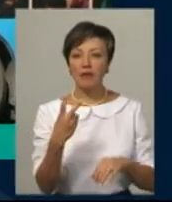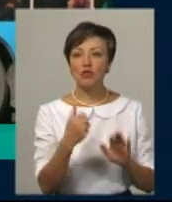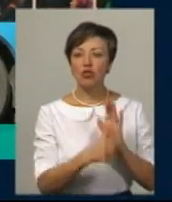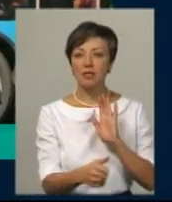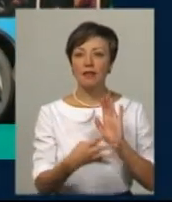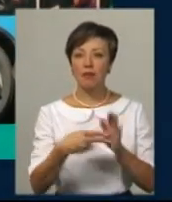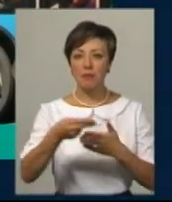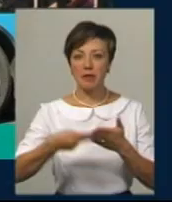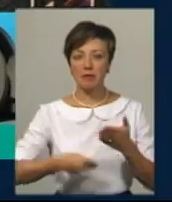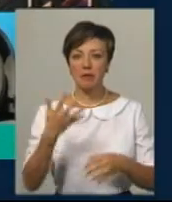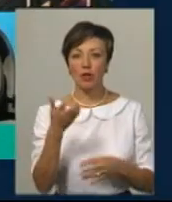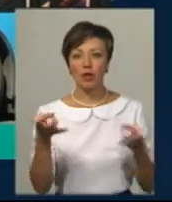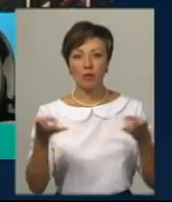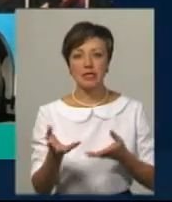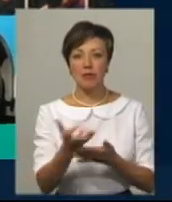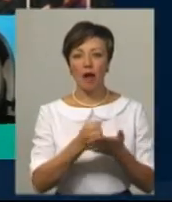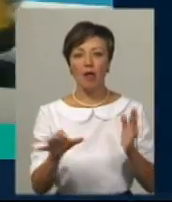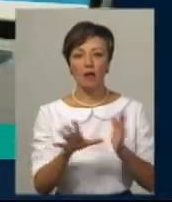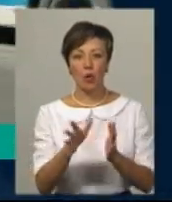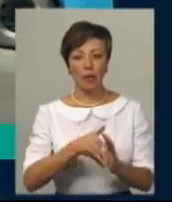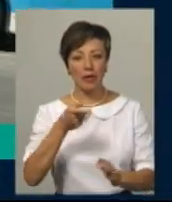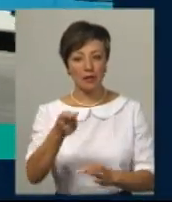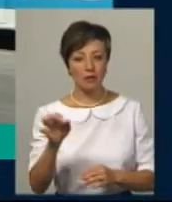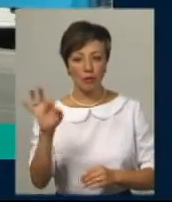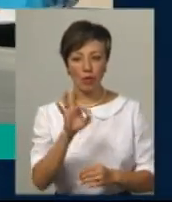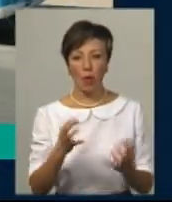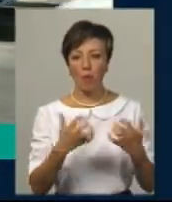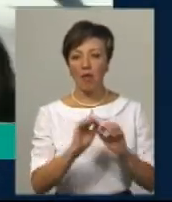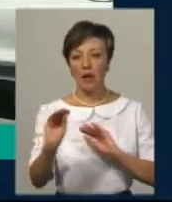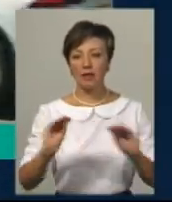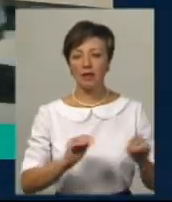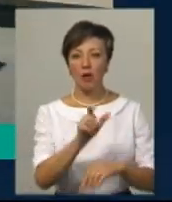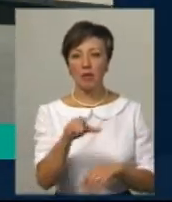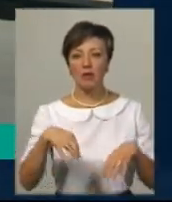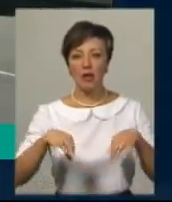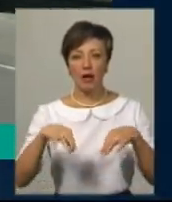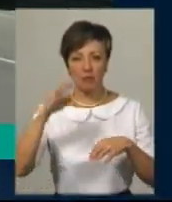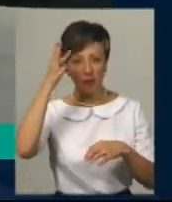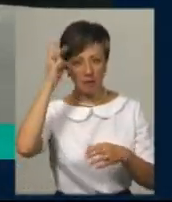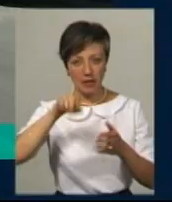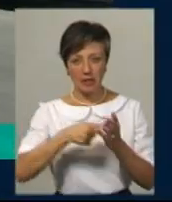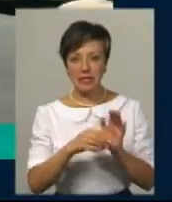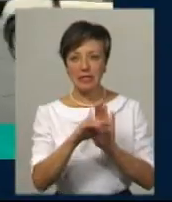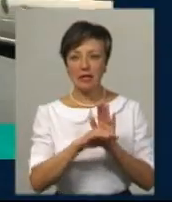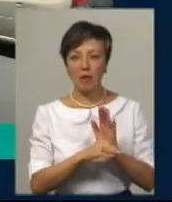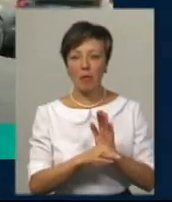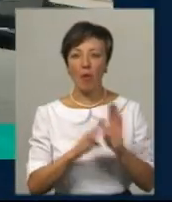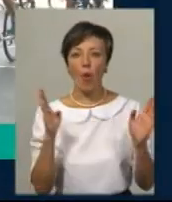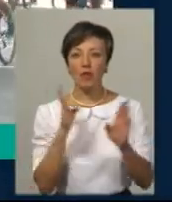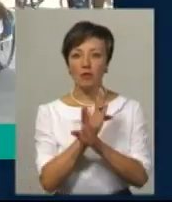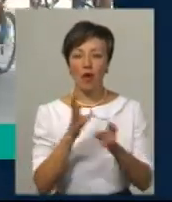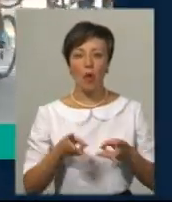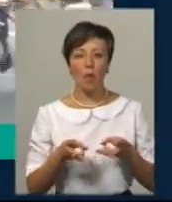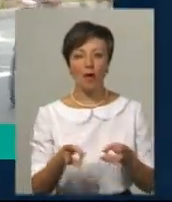підписів із п'яти сотень необхідних зібрала електронна петиція щодо обладнання громадського транспорту Хмельницького системами кондиціонування та опалення.